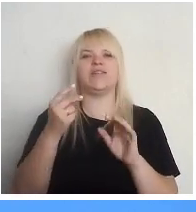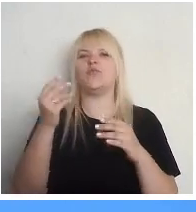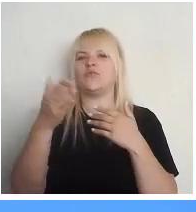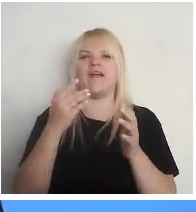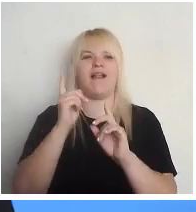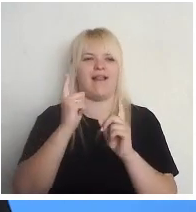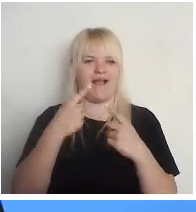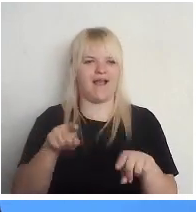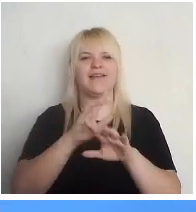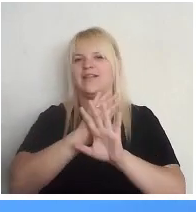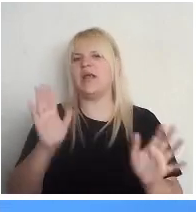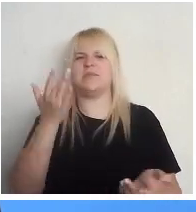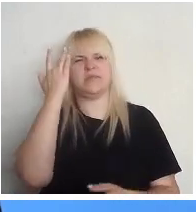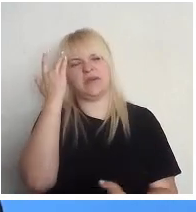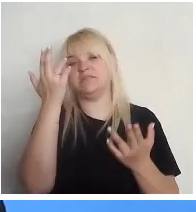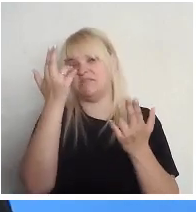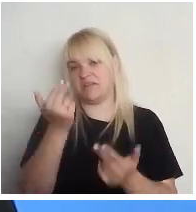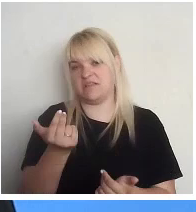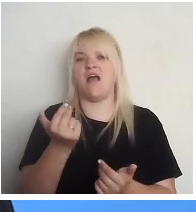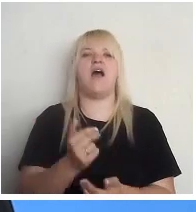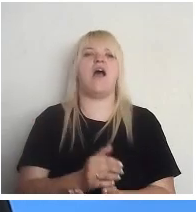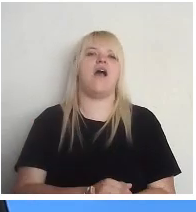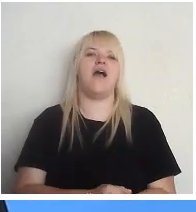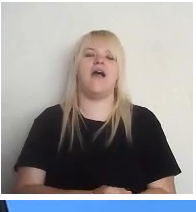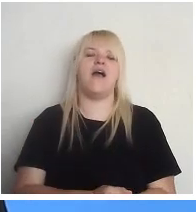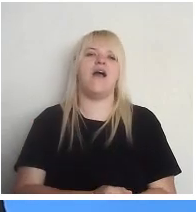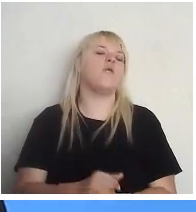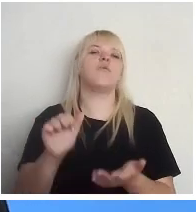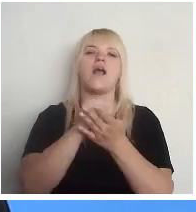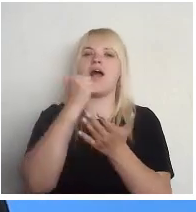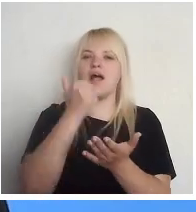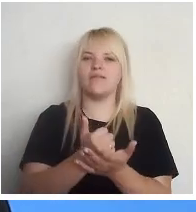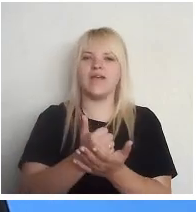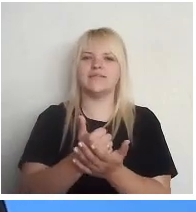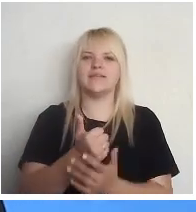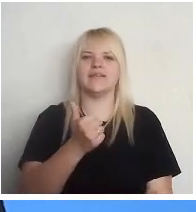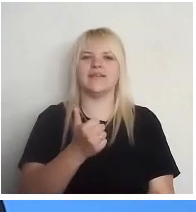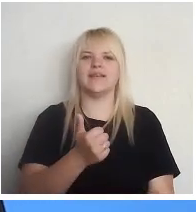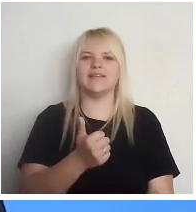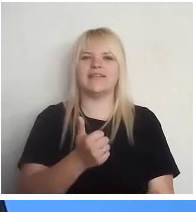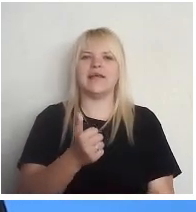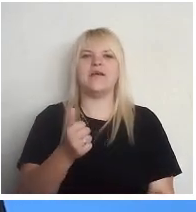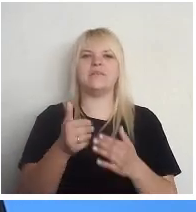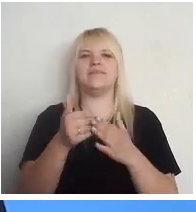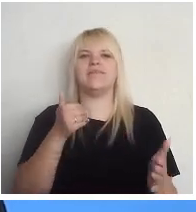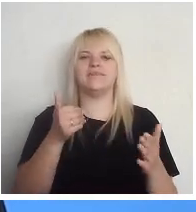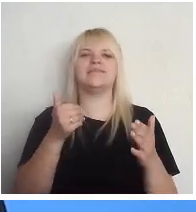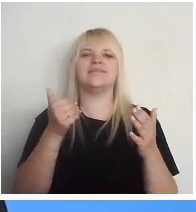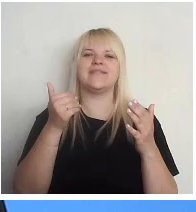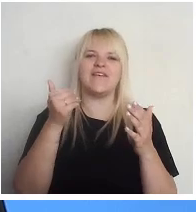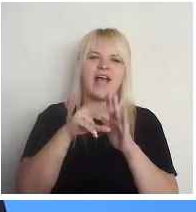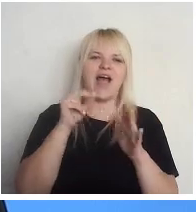principā jā. Un galvenais piesprādzējumies, priešvēlēšanu kampaņas kļūst aizvien